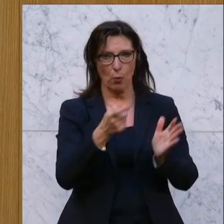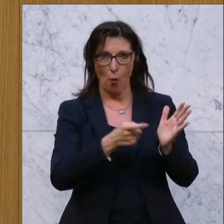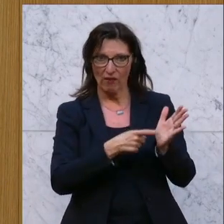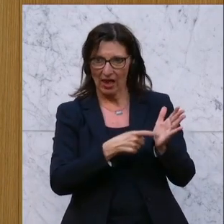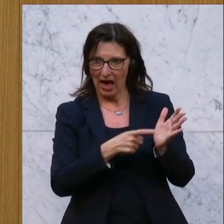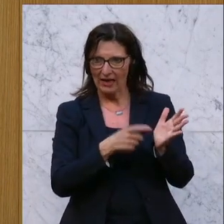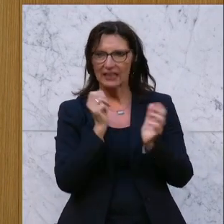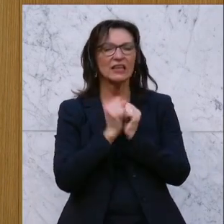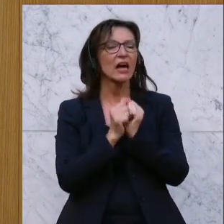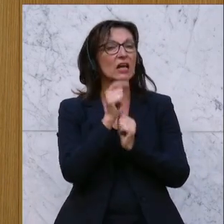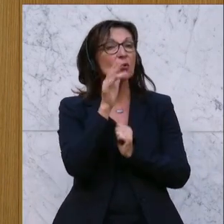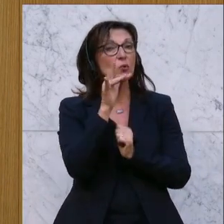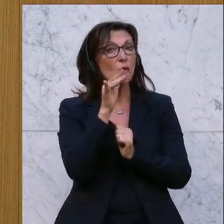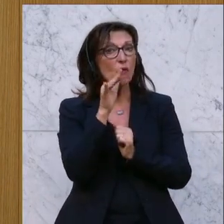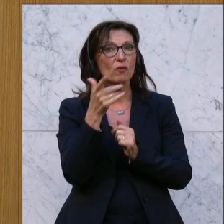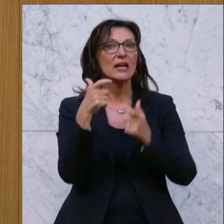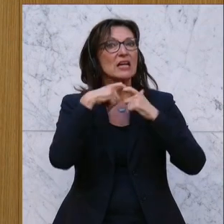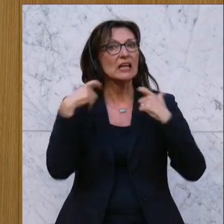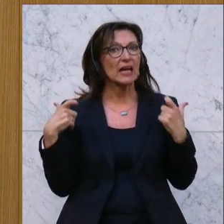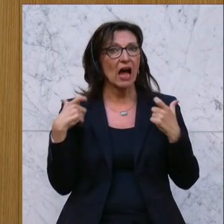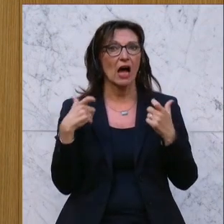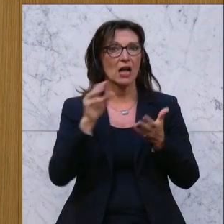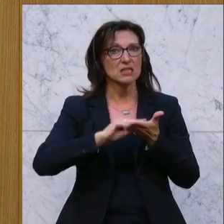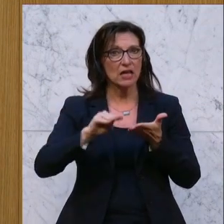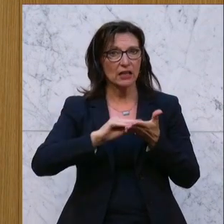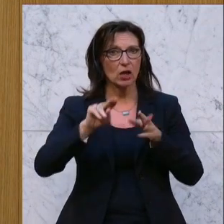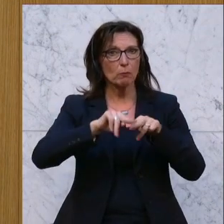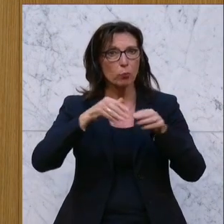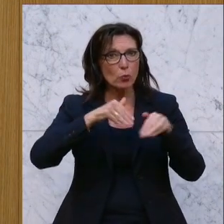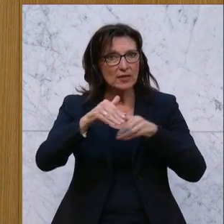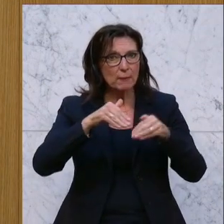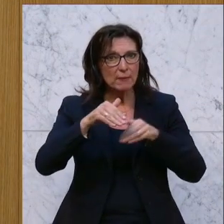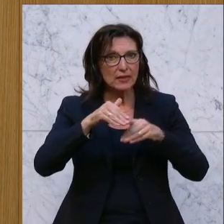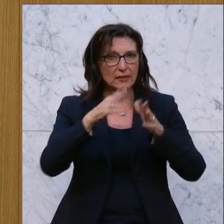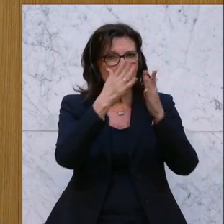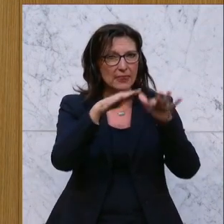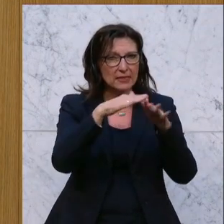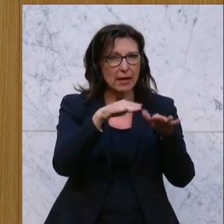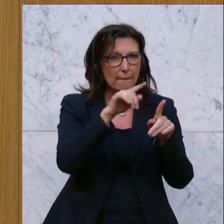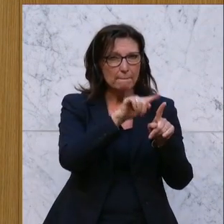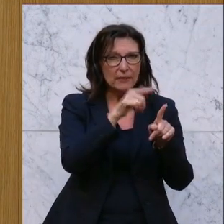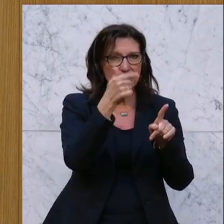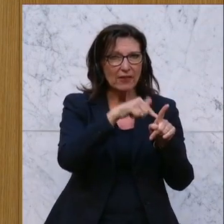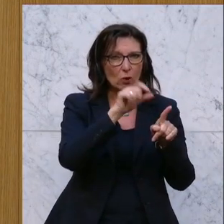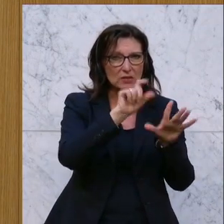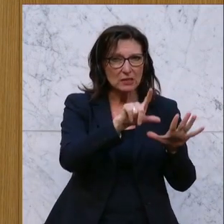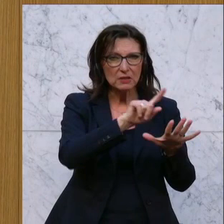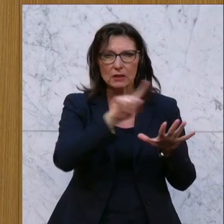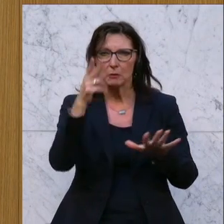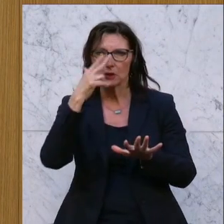Rechnungshof die Generalsekretariat der Bundesministerien zwischen Dezember 2017 und Juni